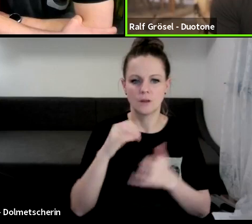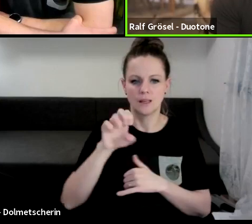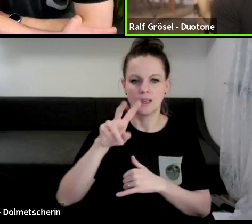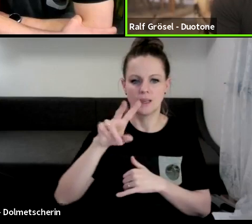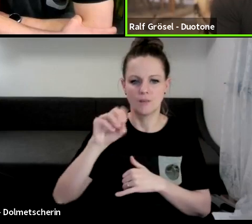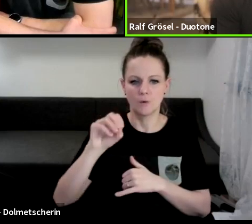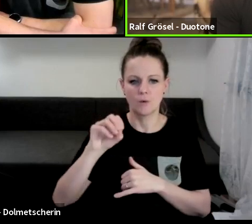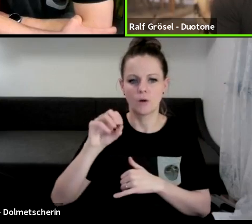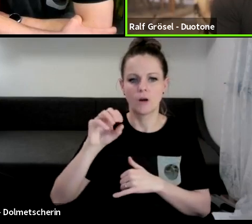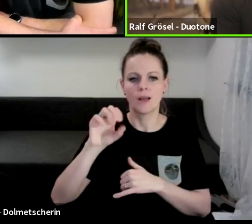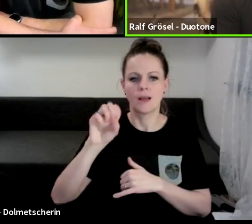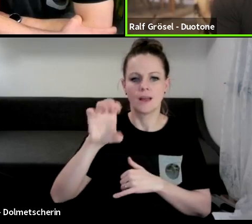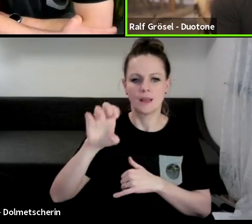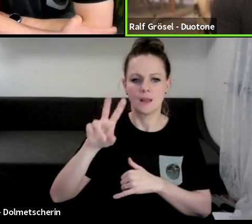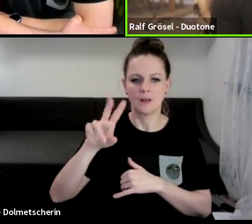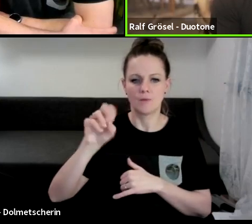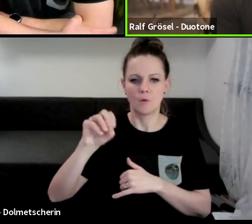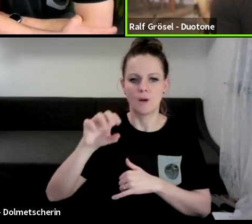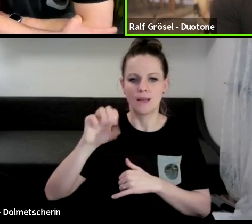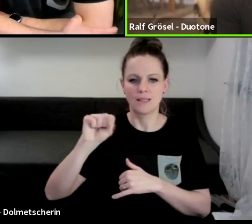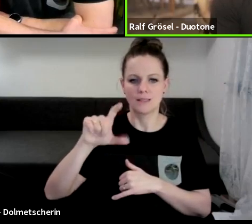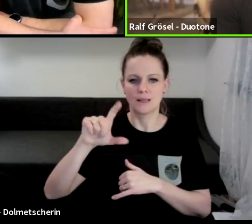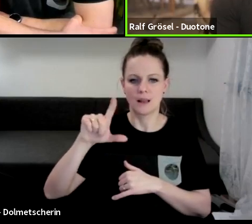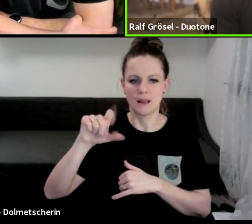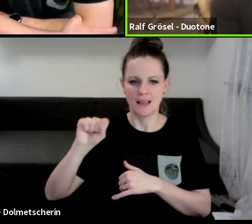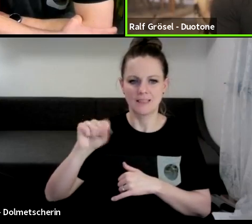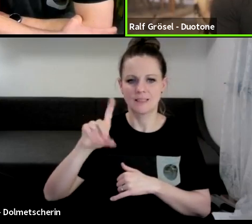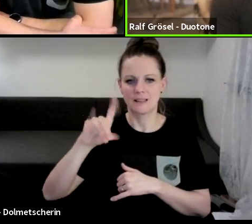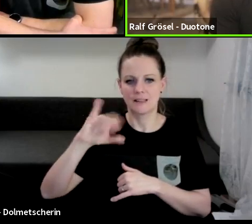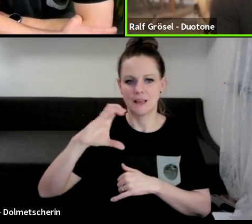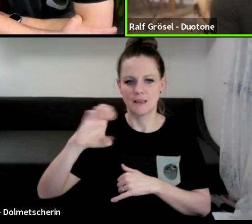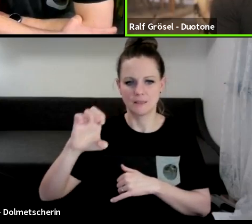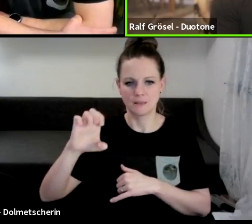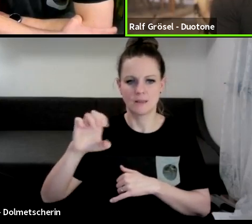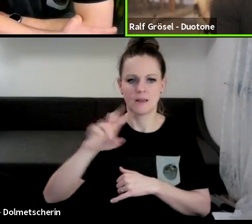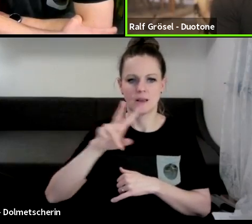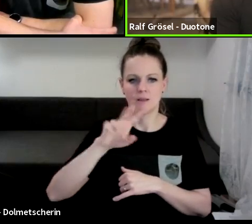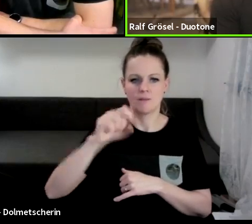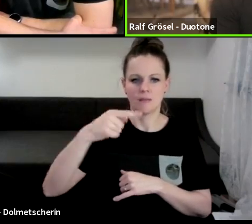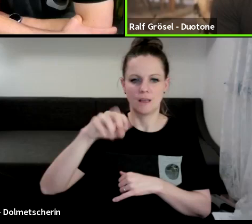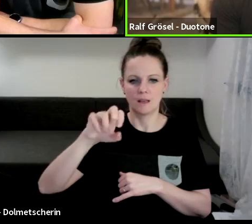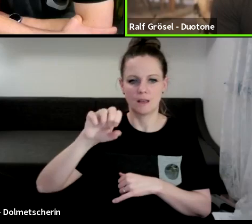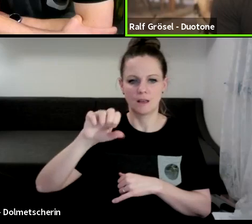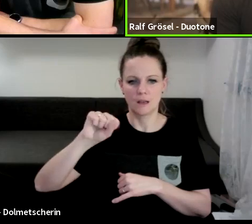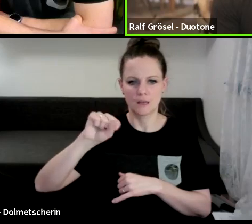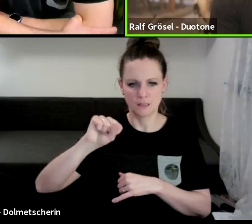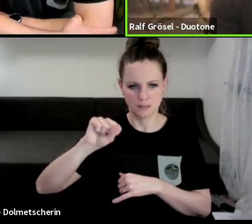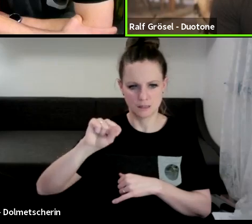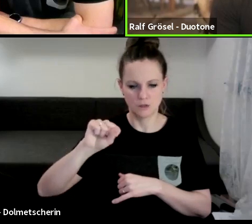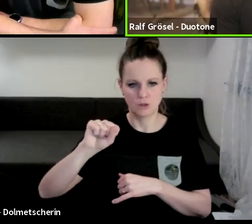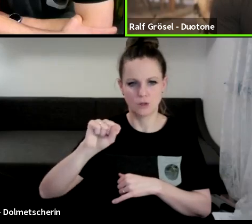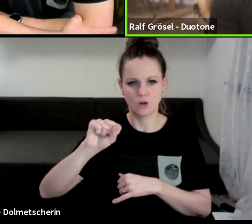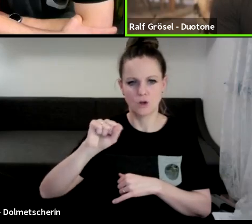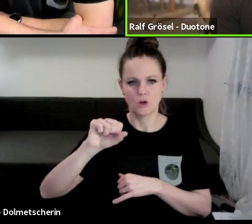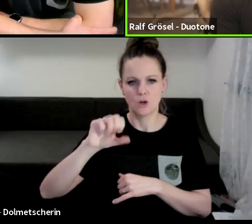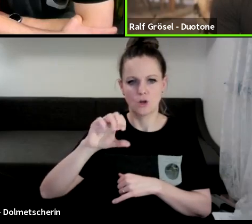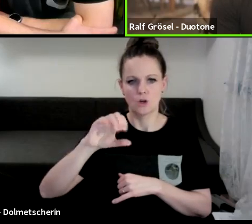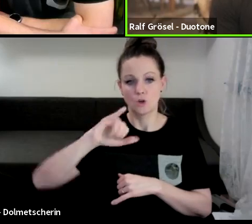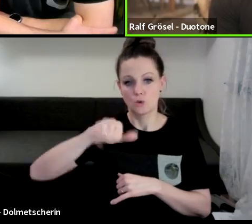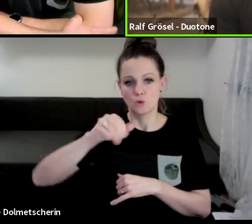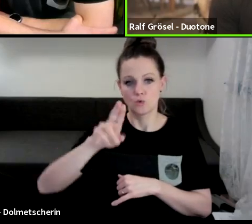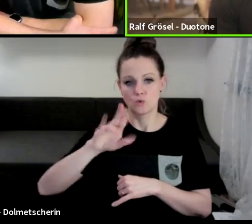Evo SLS, DICE, Vegas, Juice und dann